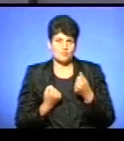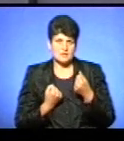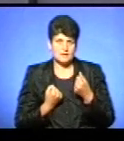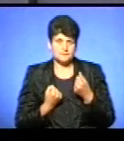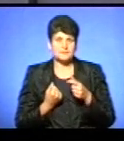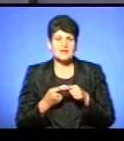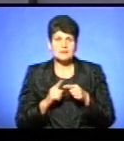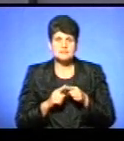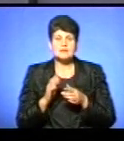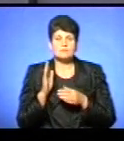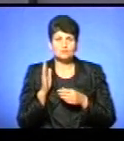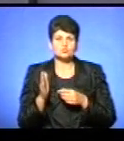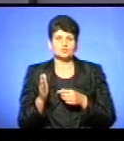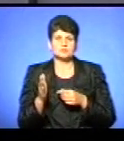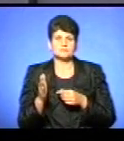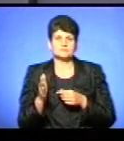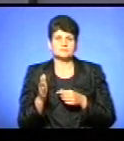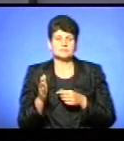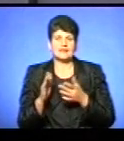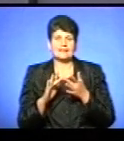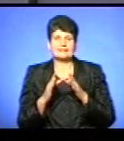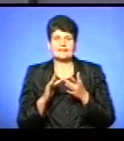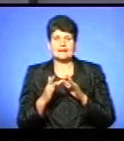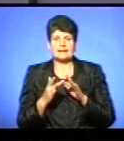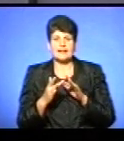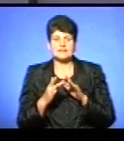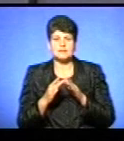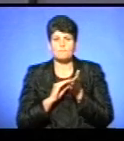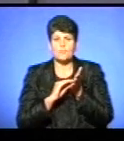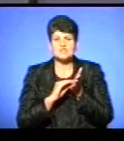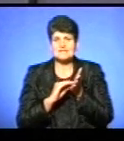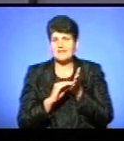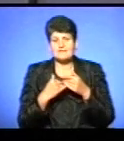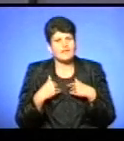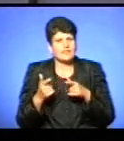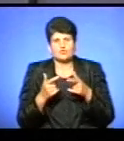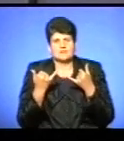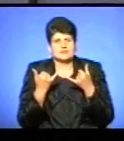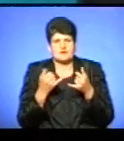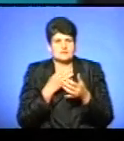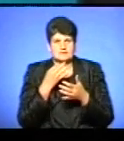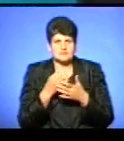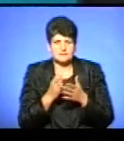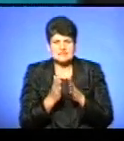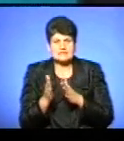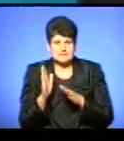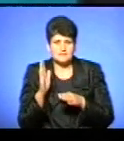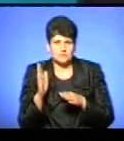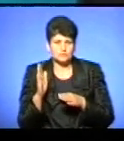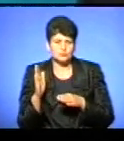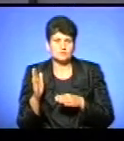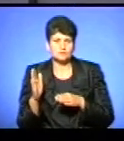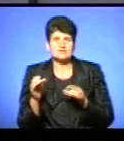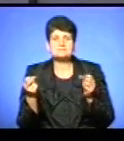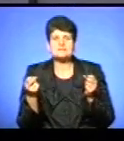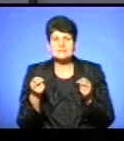Це буде якесь інтернет-посилання. Я не готовий зараз вже сказати. Тут якась система, напевно, буде спеціальна. буде